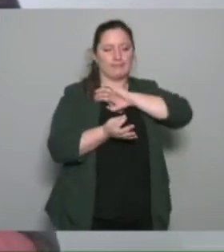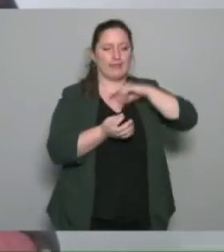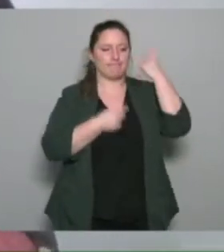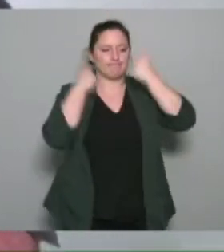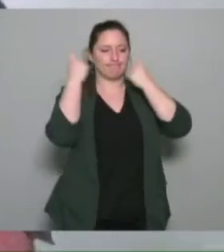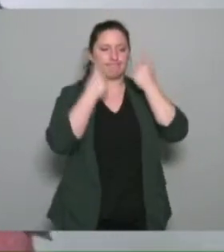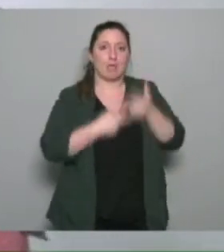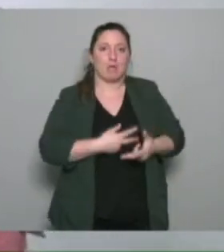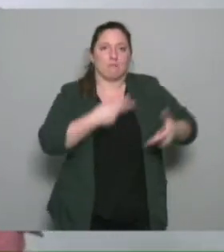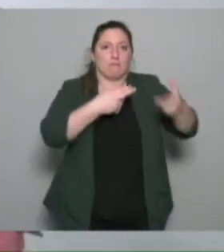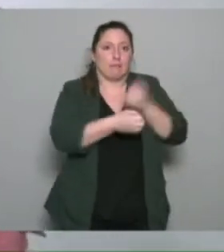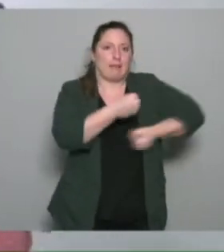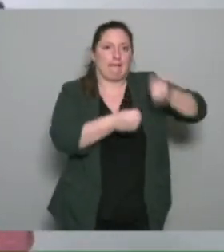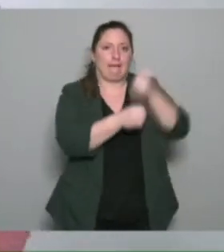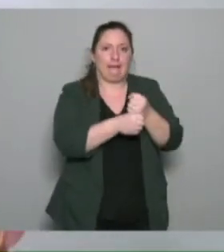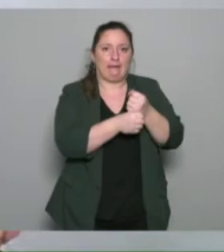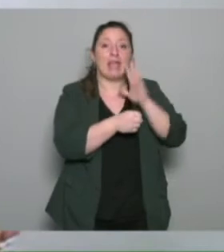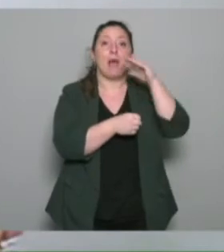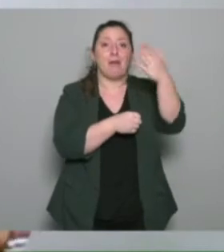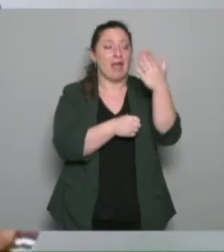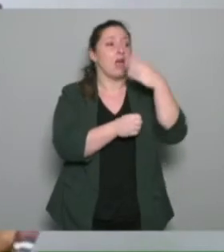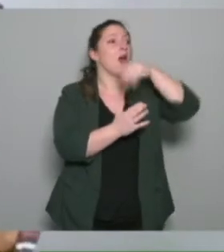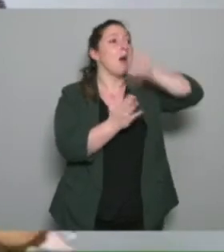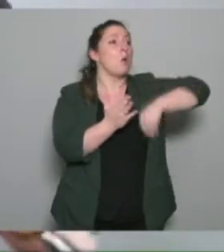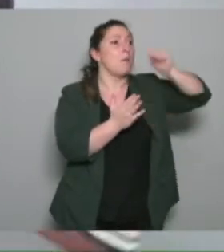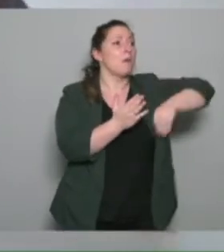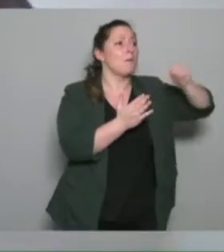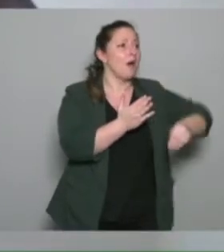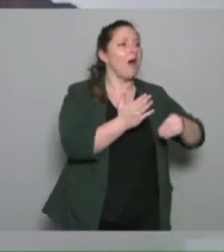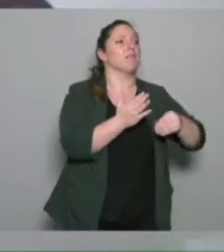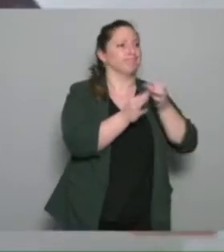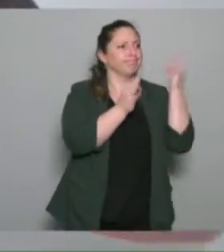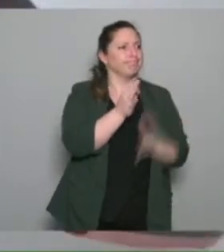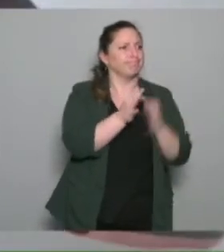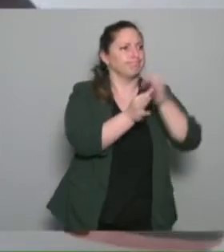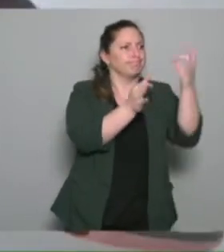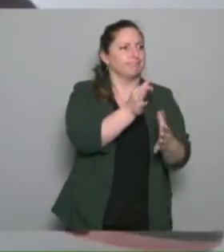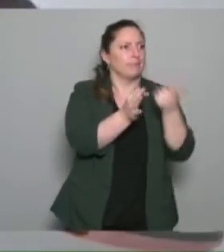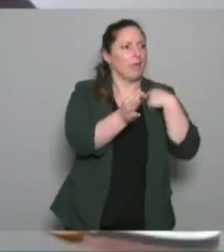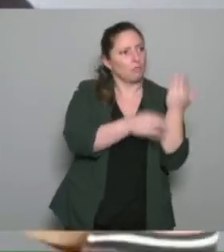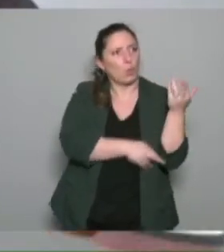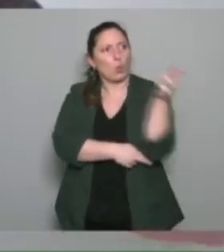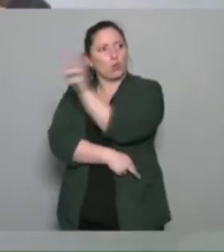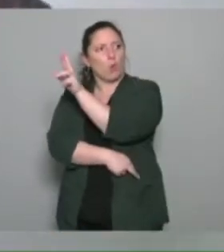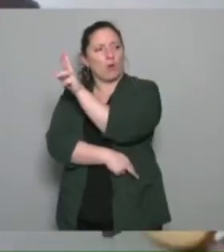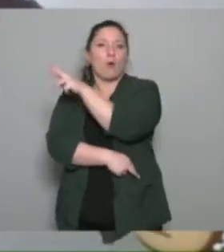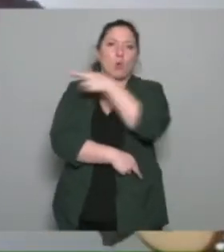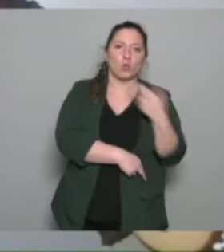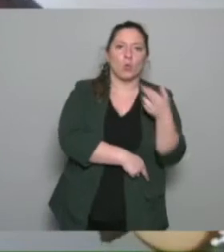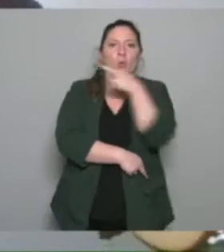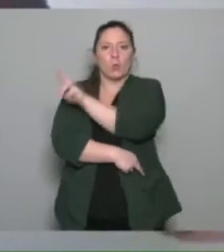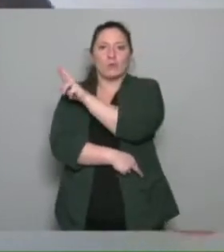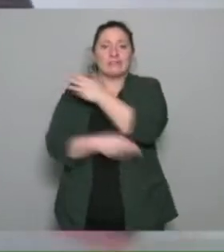accompagner cette évolution donc on travaillait de façon coordonnée l'aspect